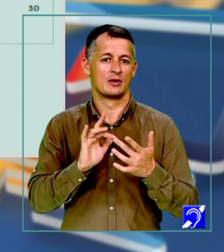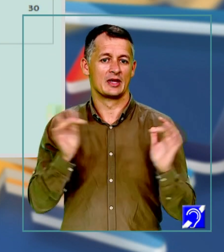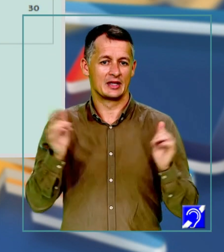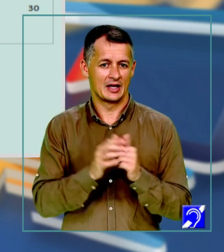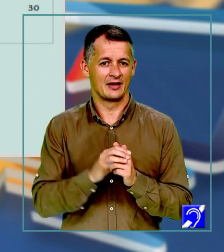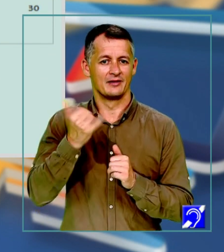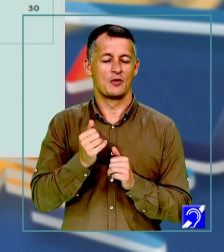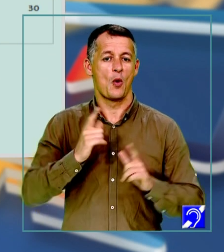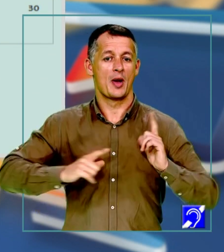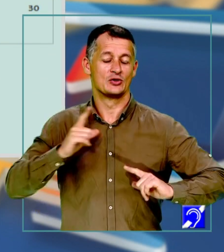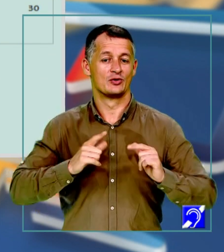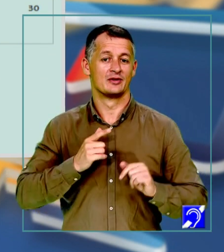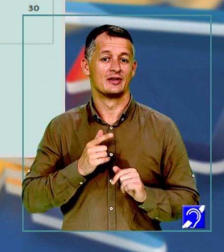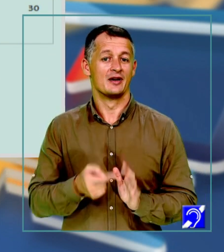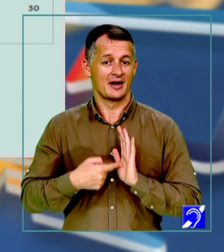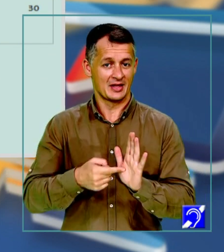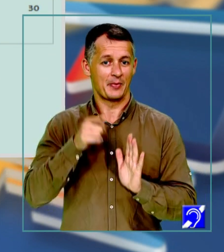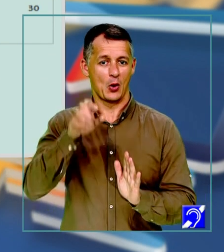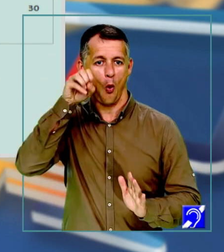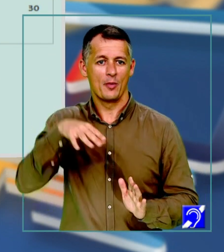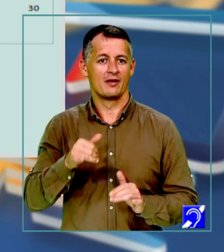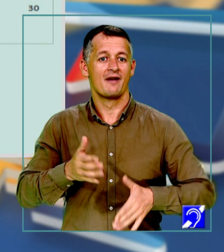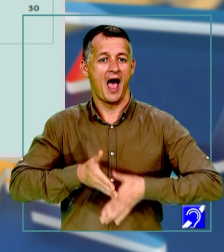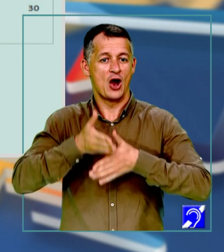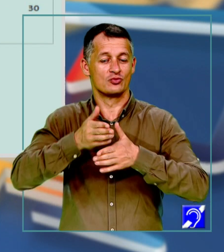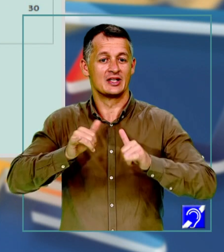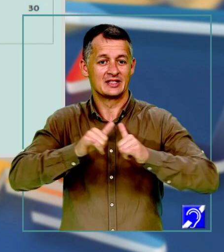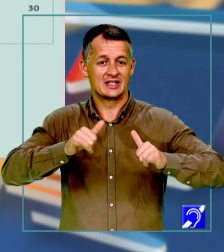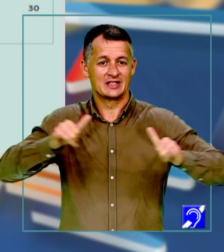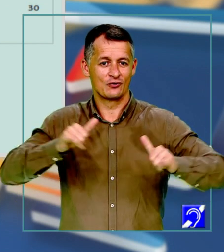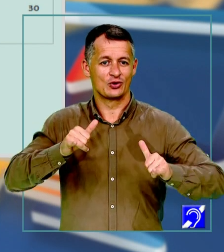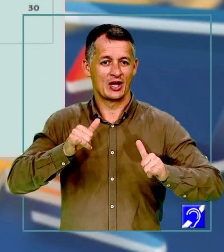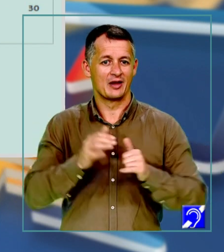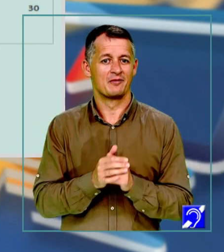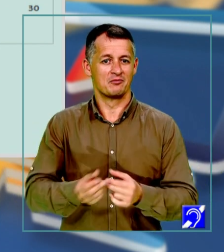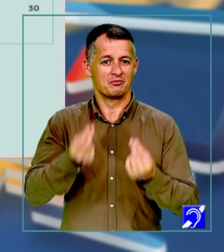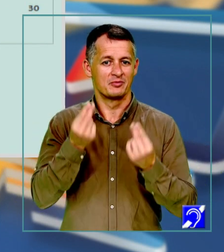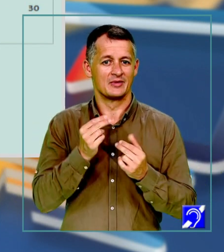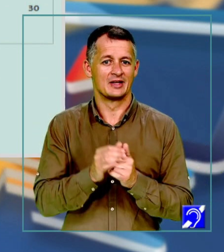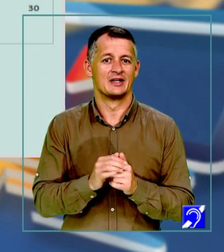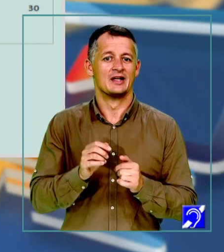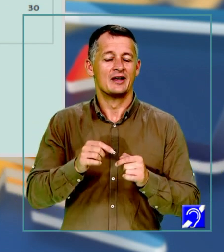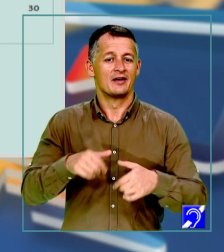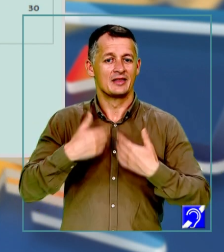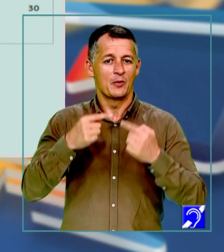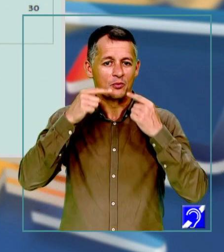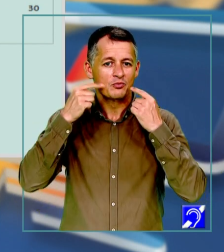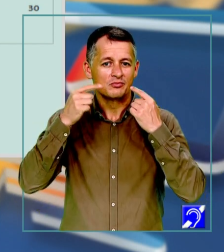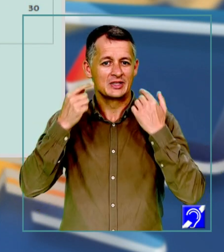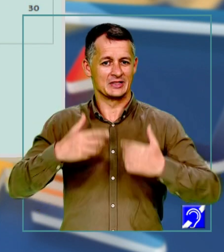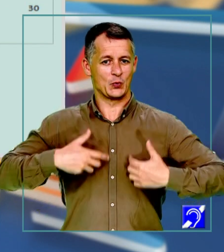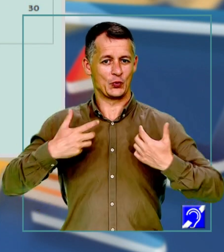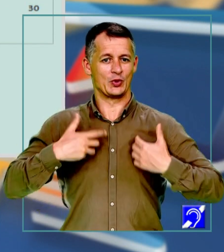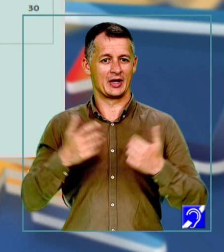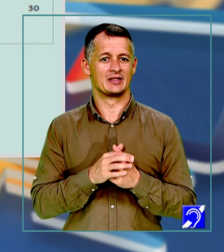îl reprezintă pe om. Îl ajută să se dezvolte armonios, întreține bucuria, zâmbetul pe buze, dorința de a-și face